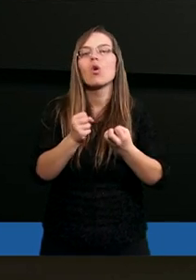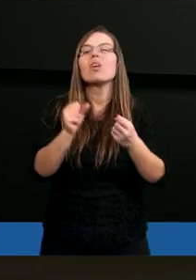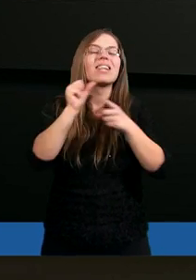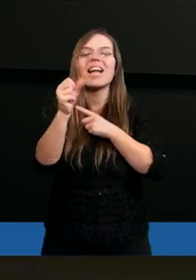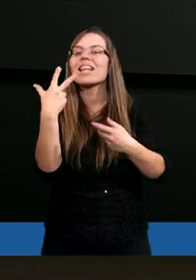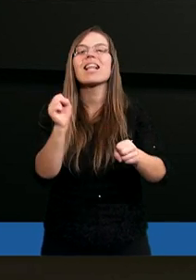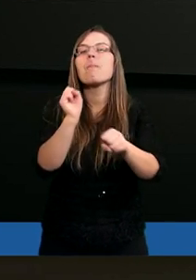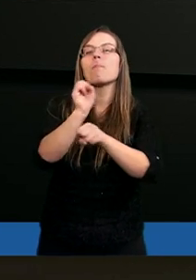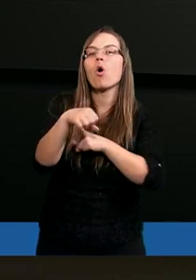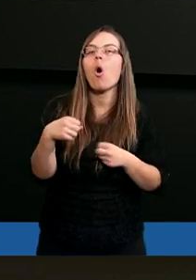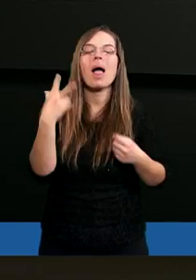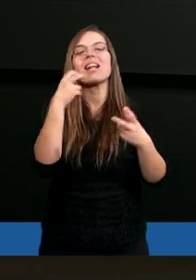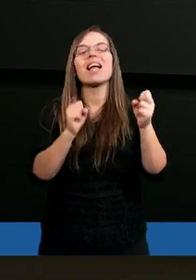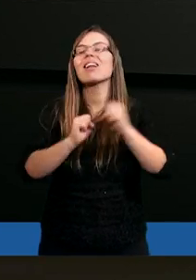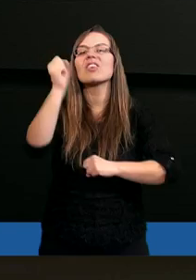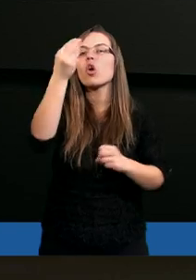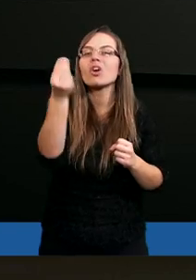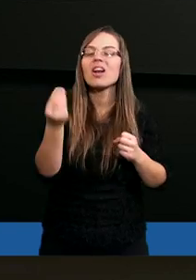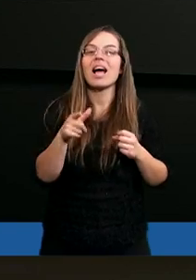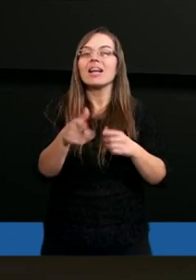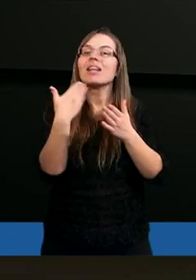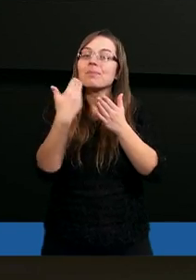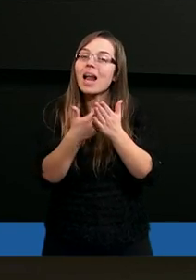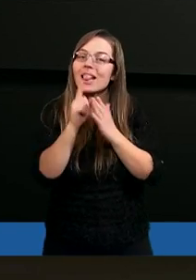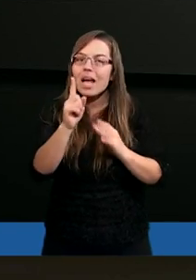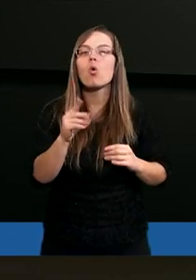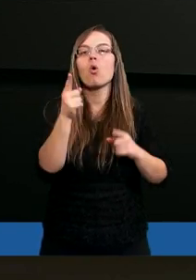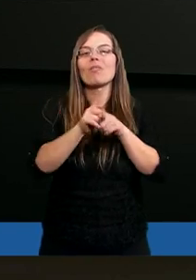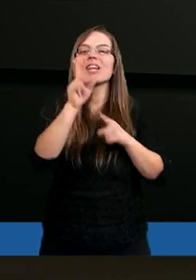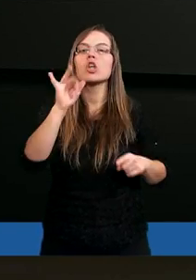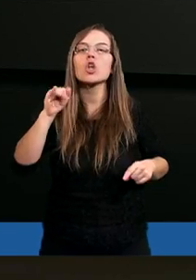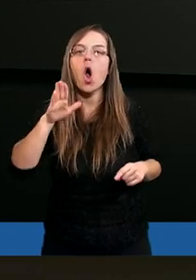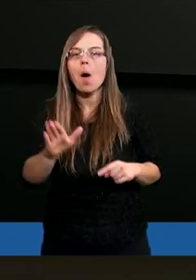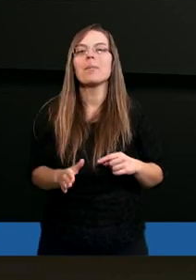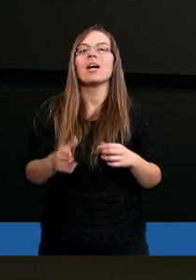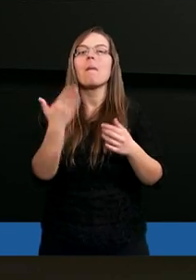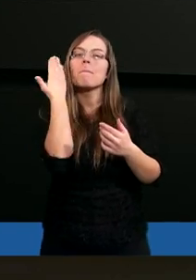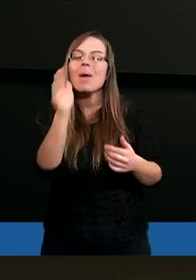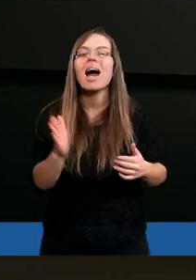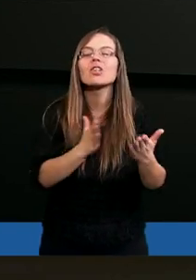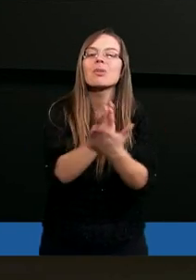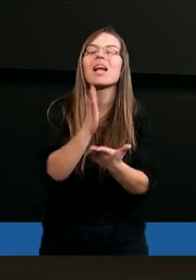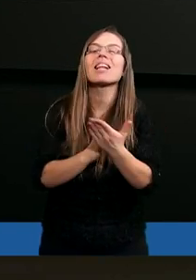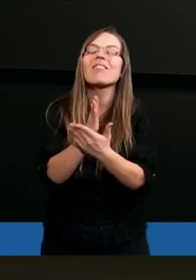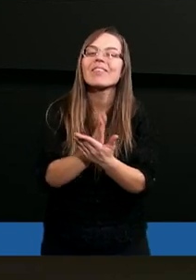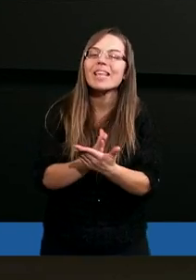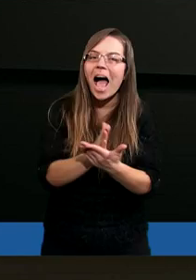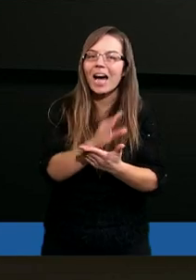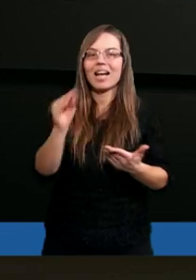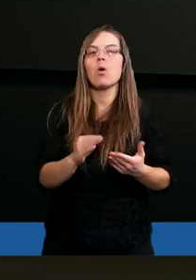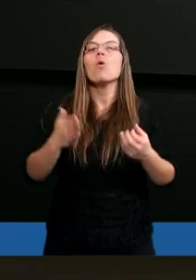nie pokonała, nie zwyciężyła. I dlatego również Hiob, bardziej przez wiarę,